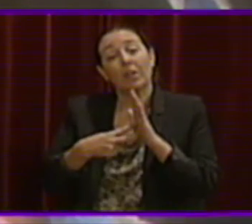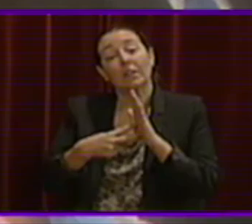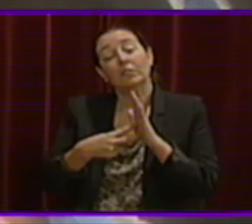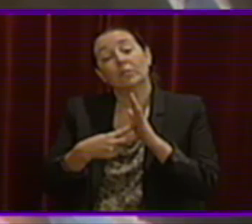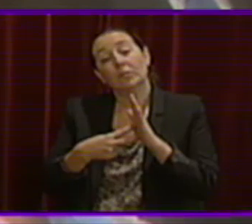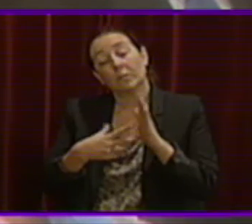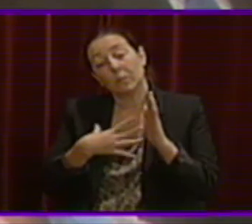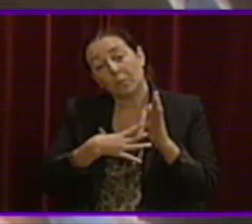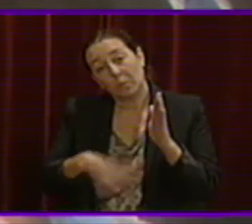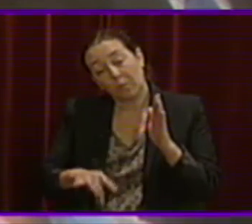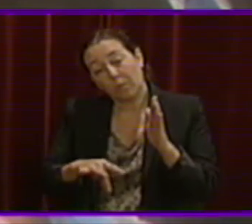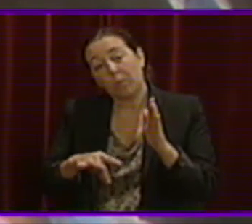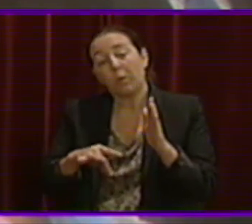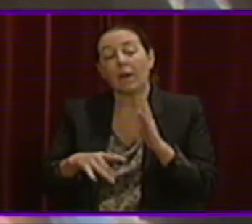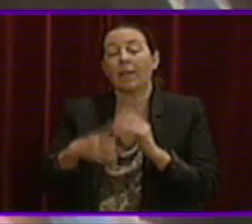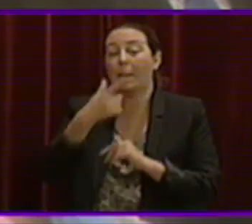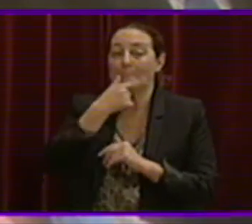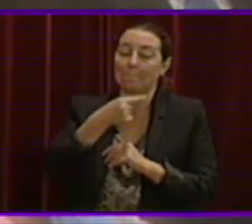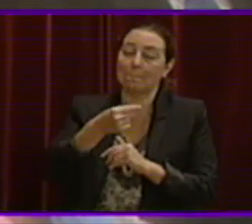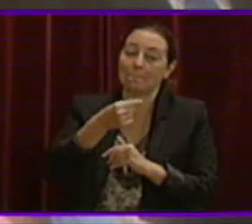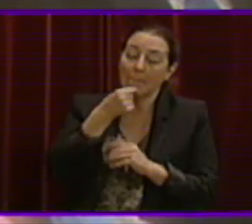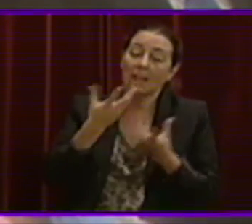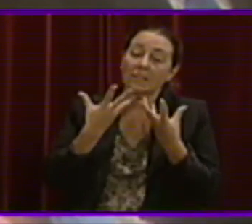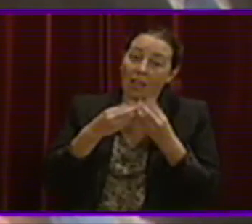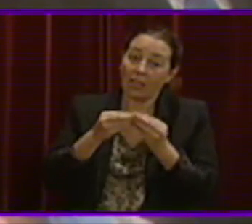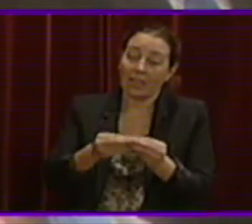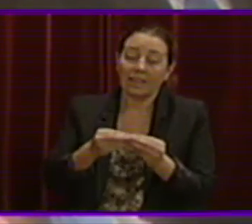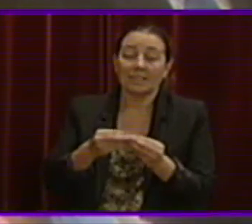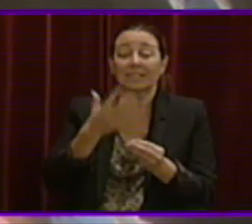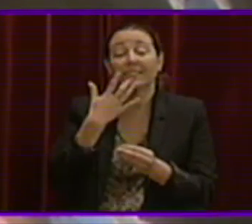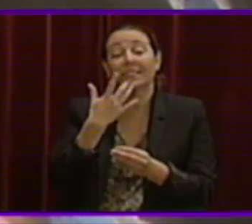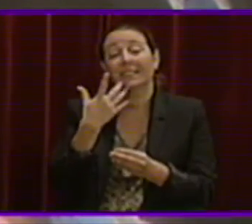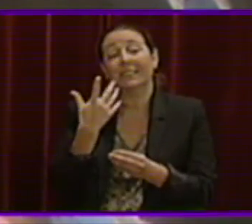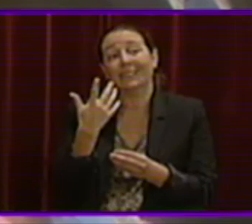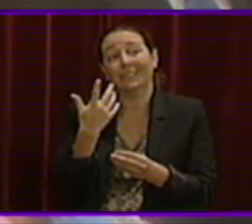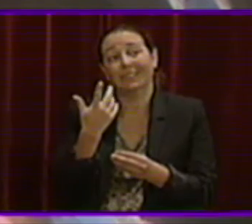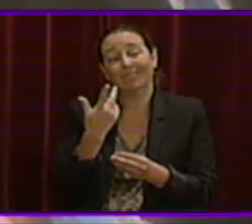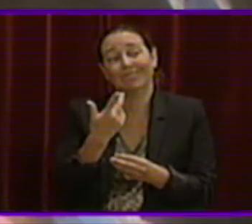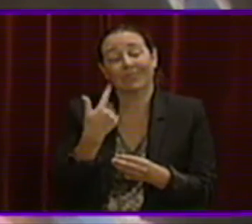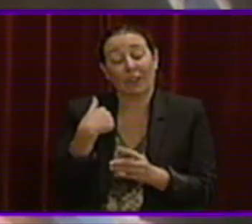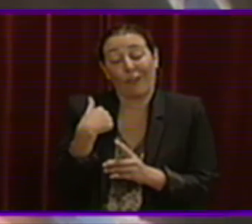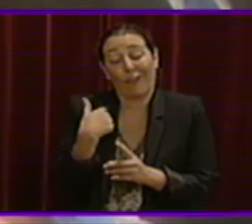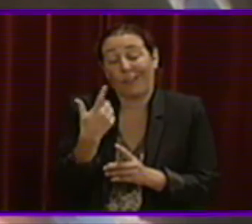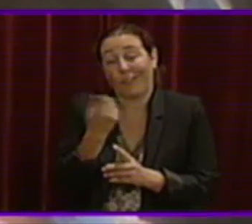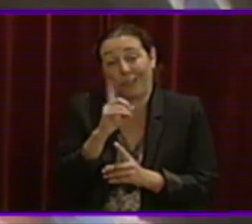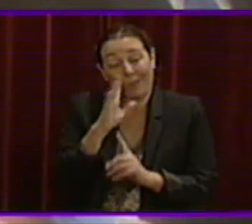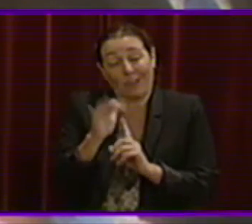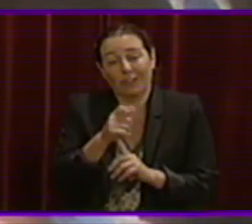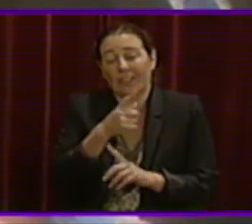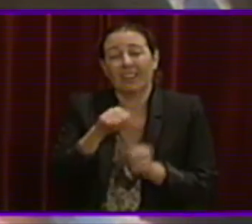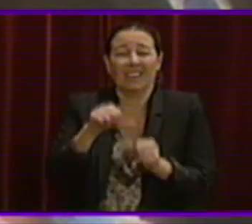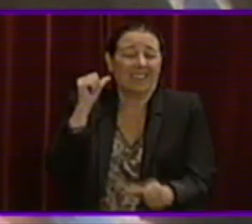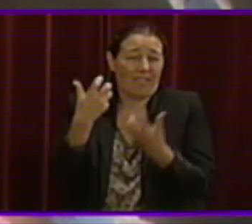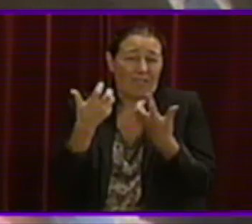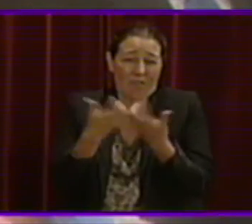podríem, ja, amb més facilitat, poder executar si no mos haguéssim trobat que una absoluta deixadesa de